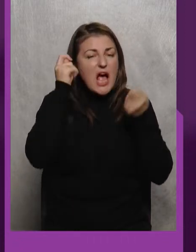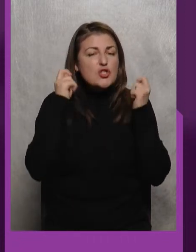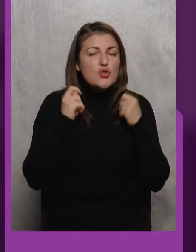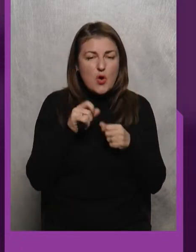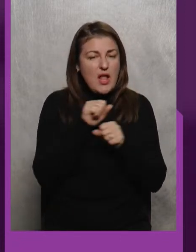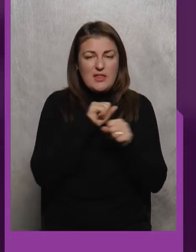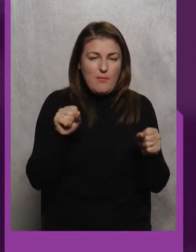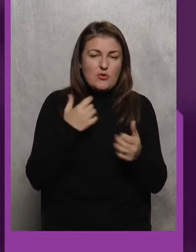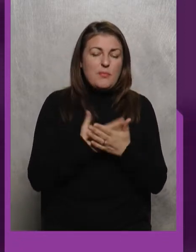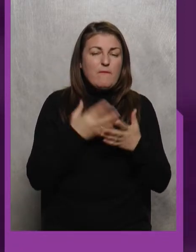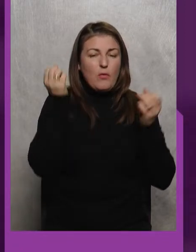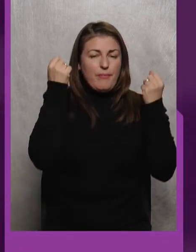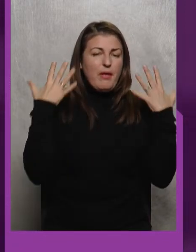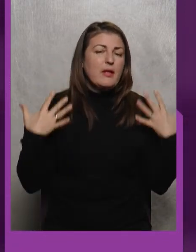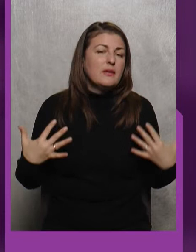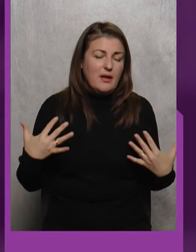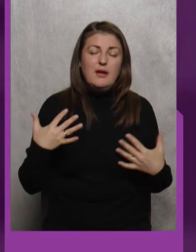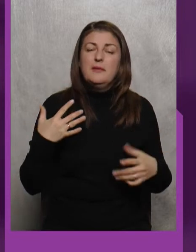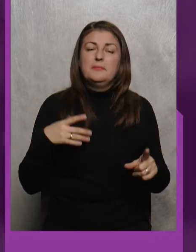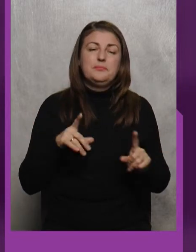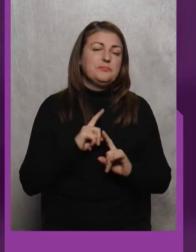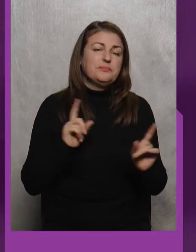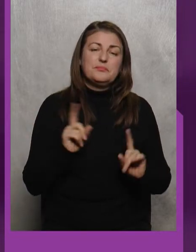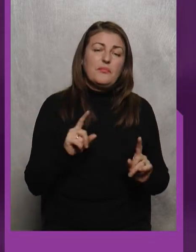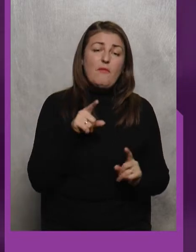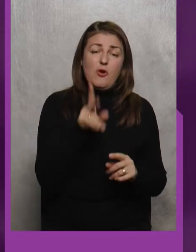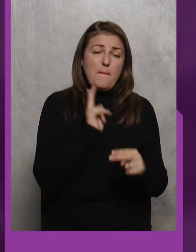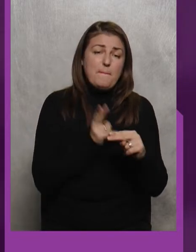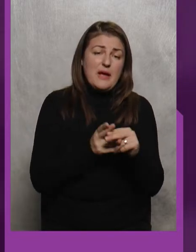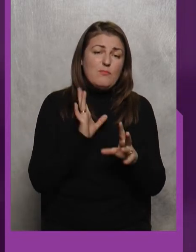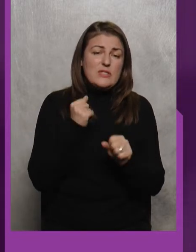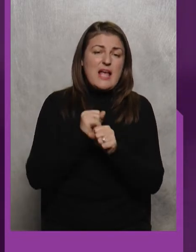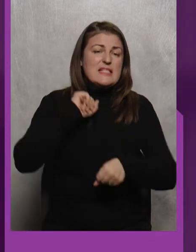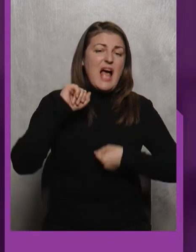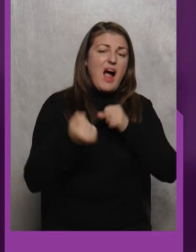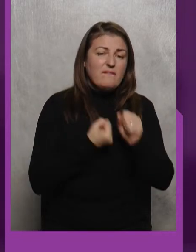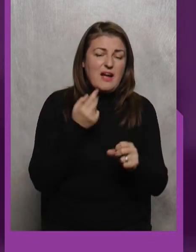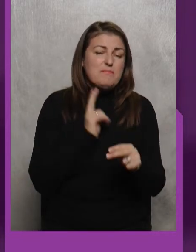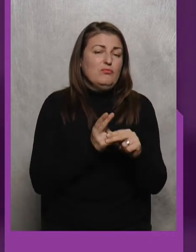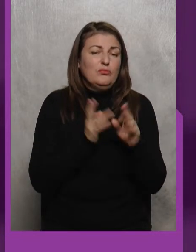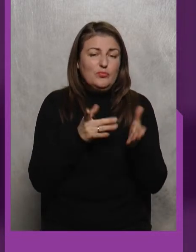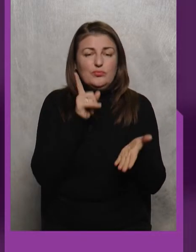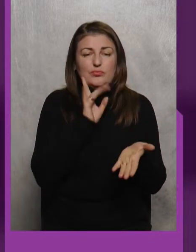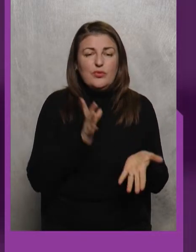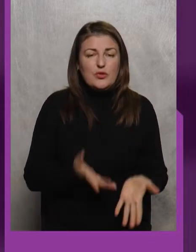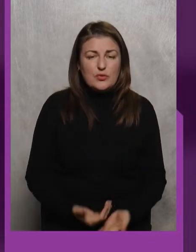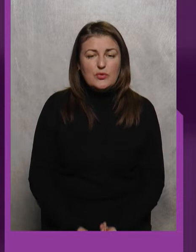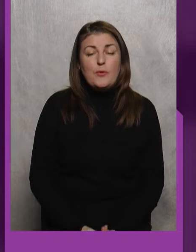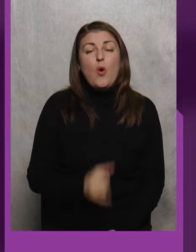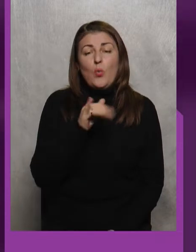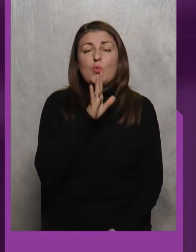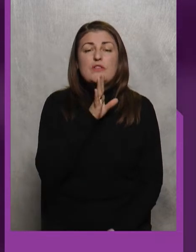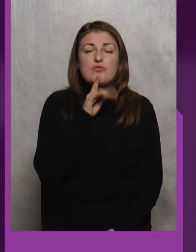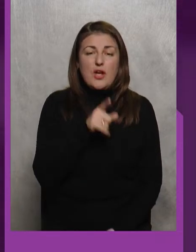Не можна ж з розплетеними косами Вони ж будуть заважати брати захват Виходити У